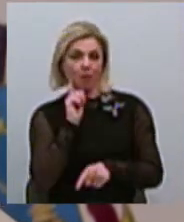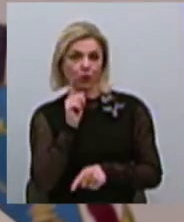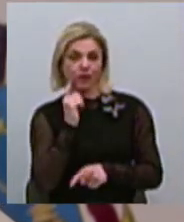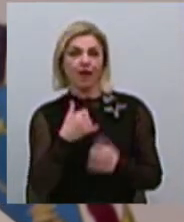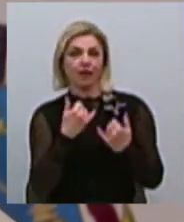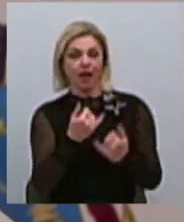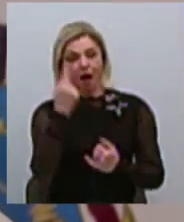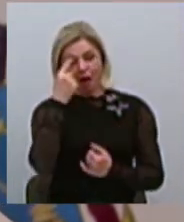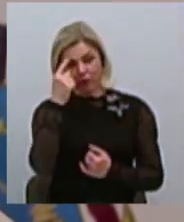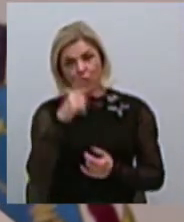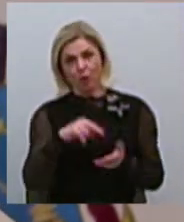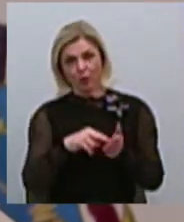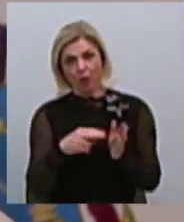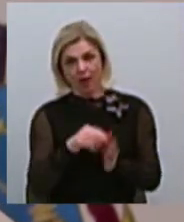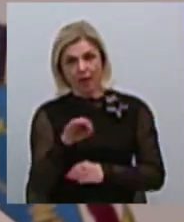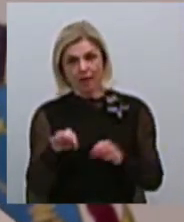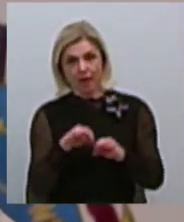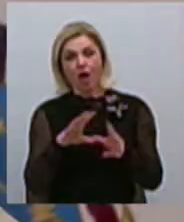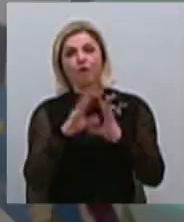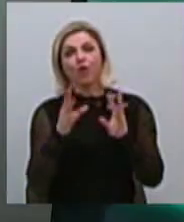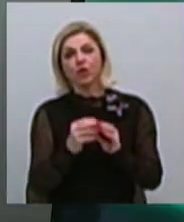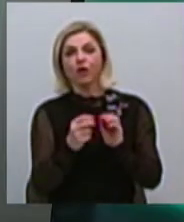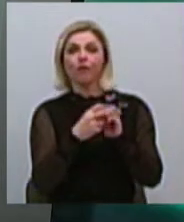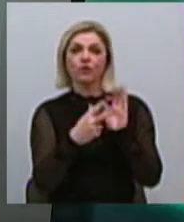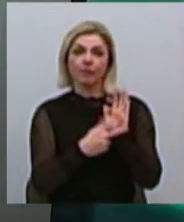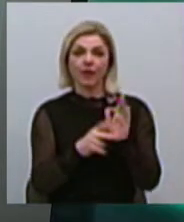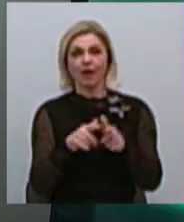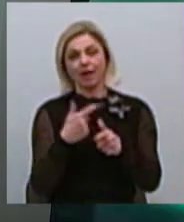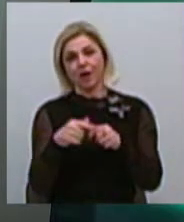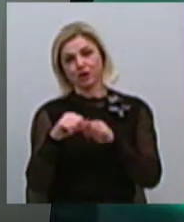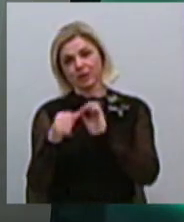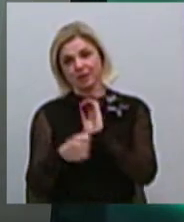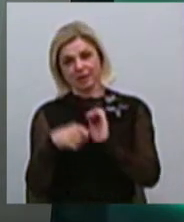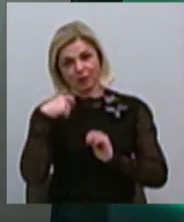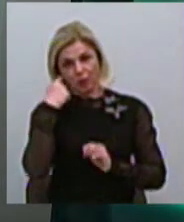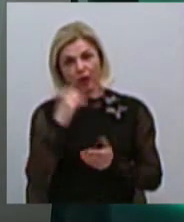авторів проєктів. В основному це 18 або 16 років подачі проєктів.